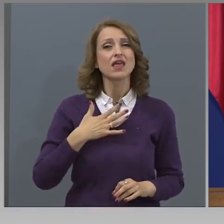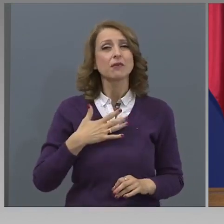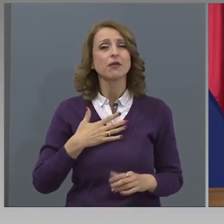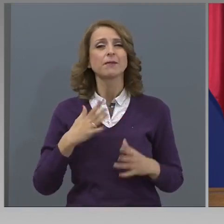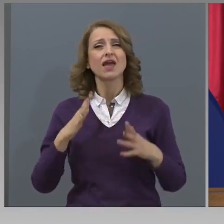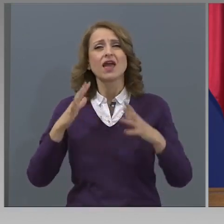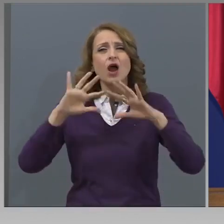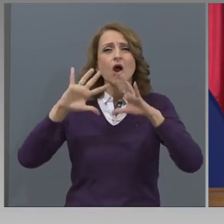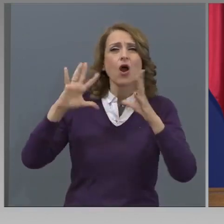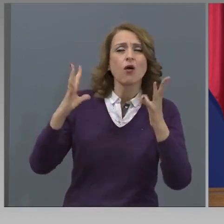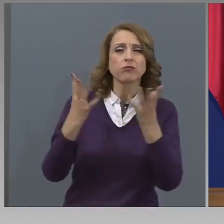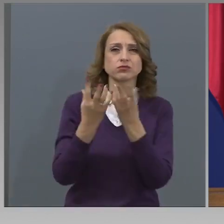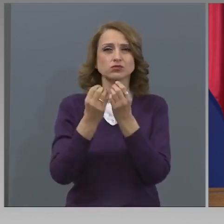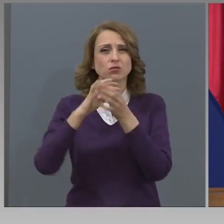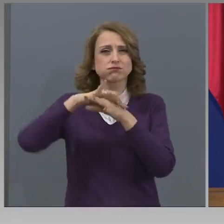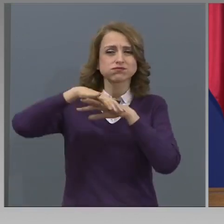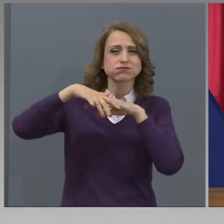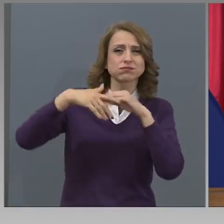компетентност.